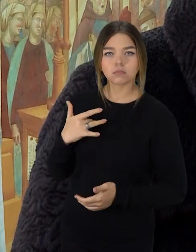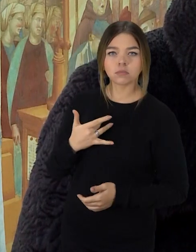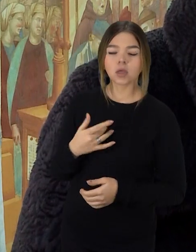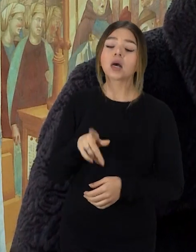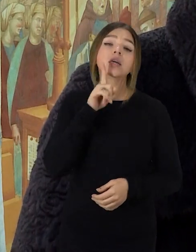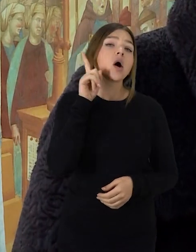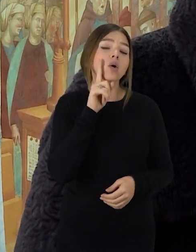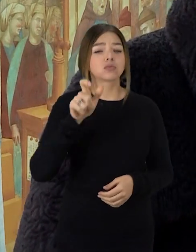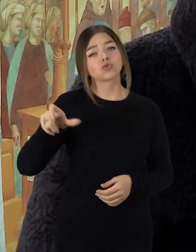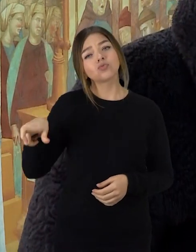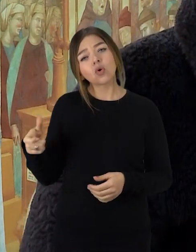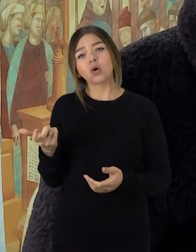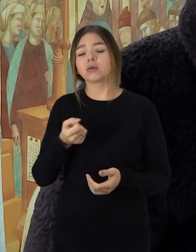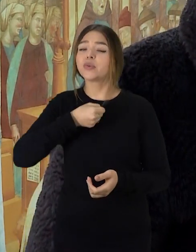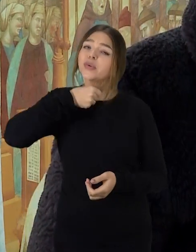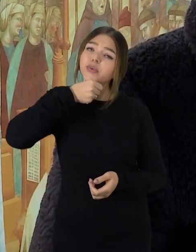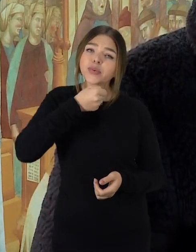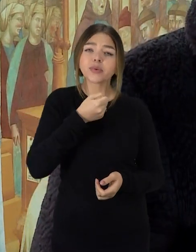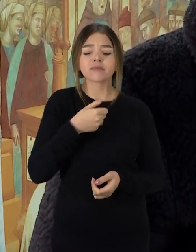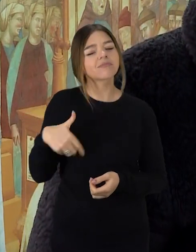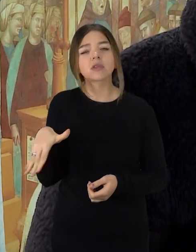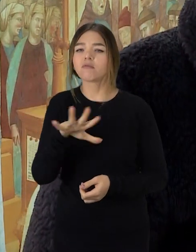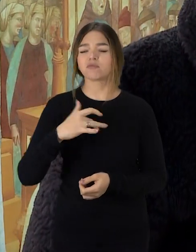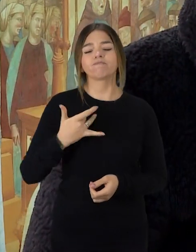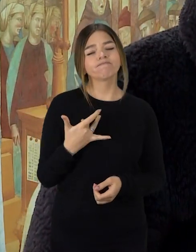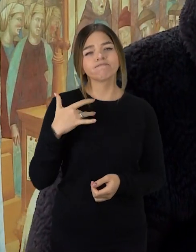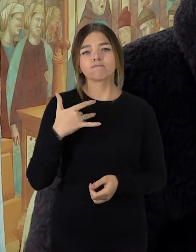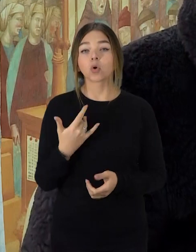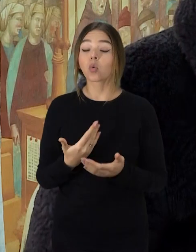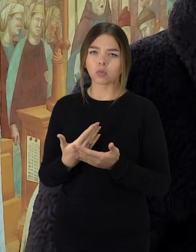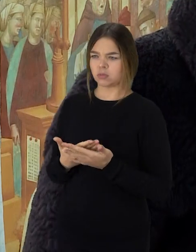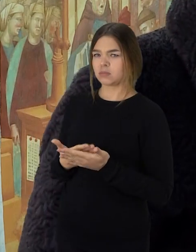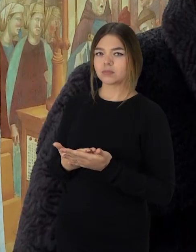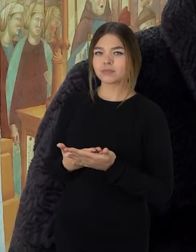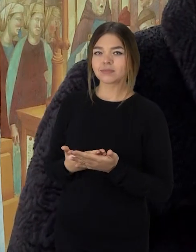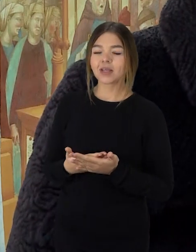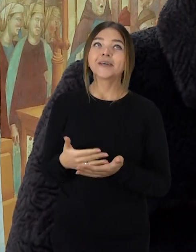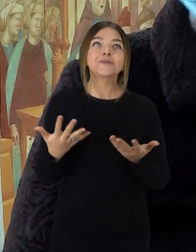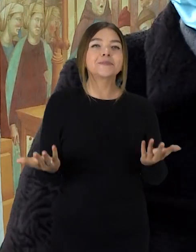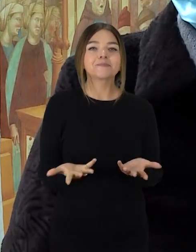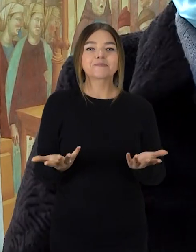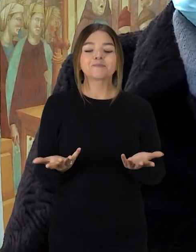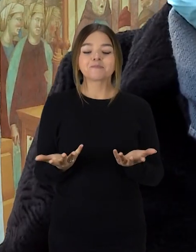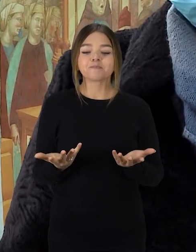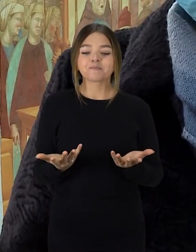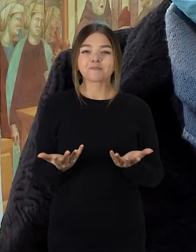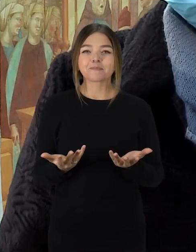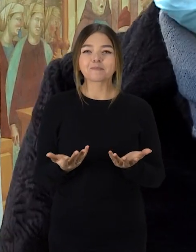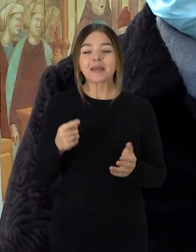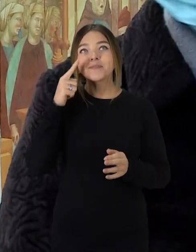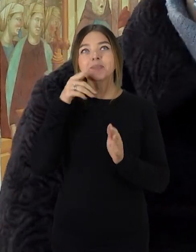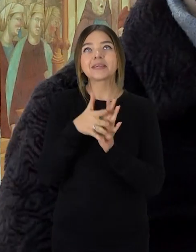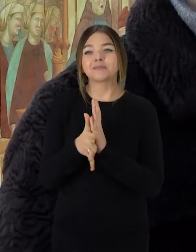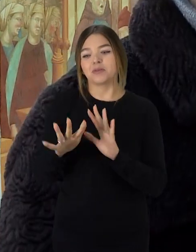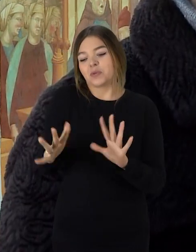žmonių, dėl senų, dėl visų. Kurio prasme? Nu kaip, su tą prasme, vat